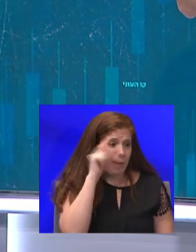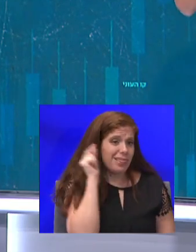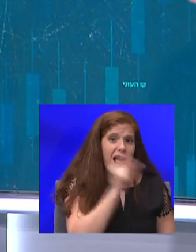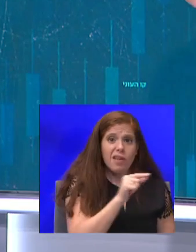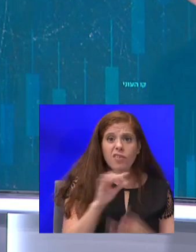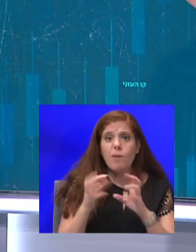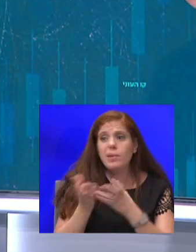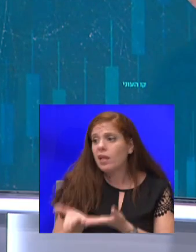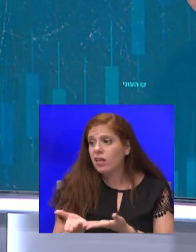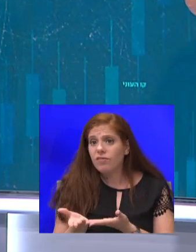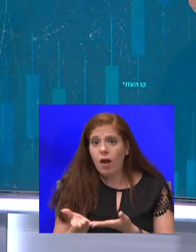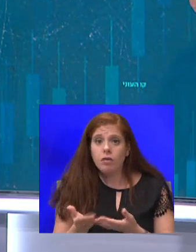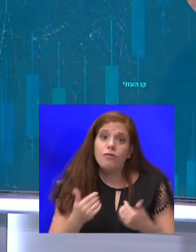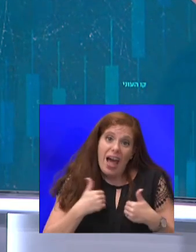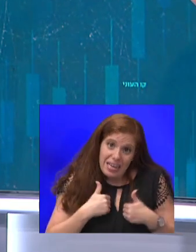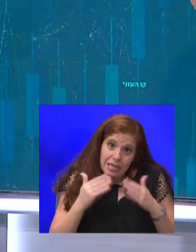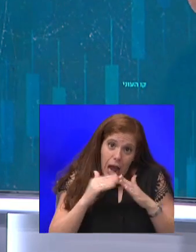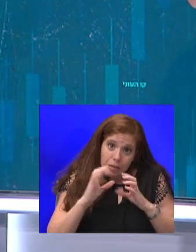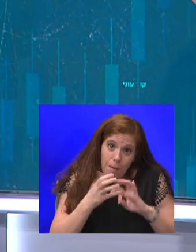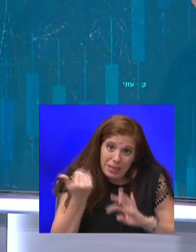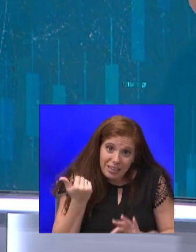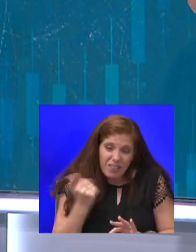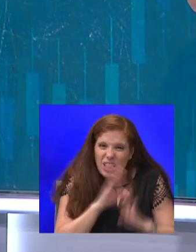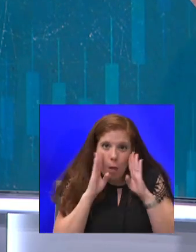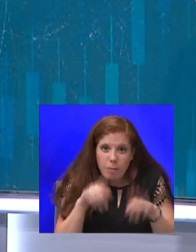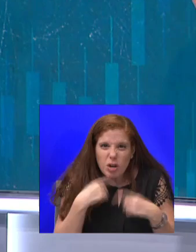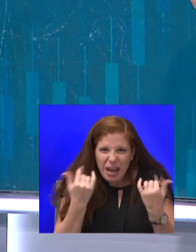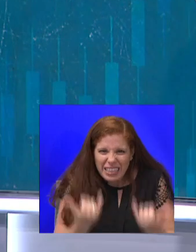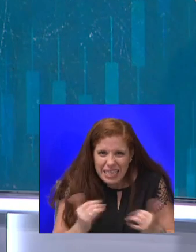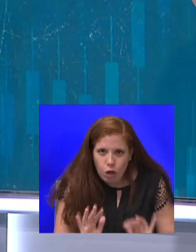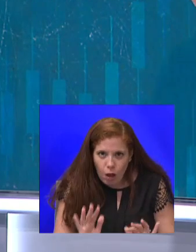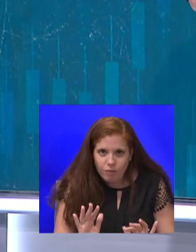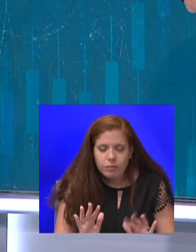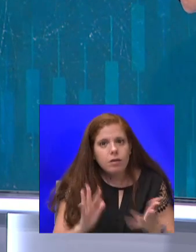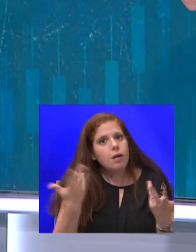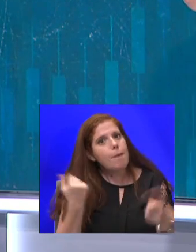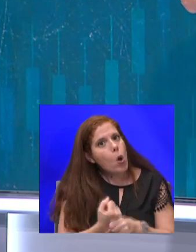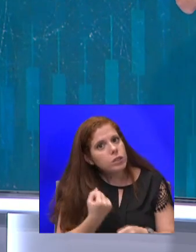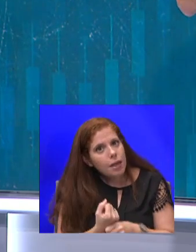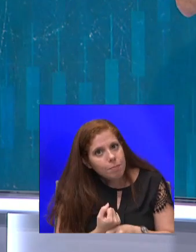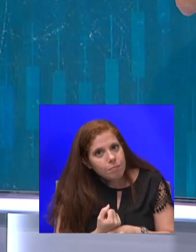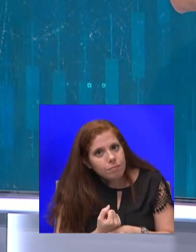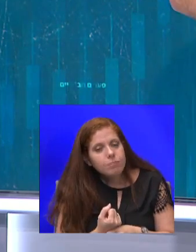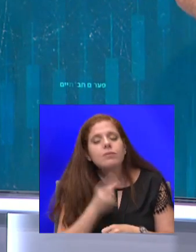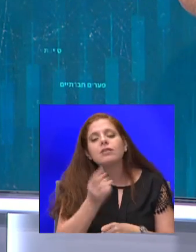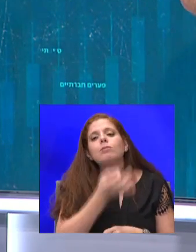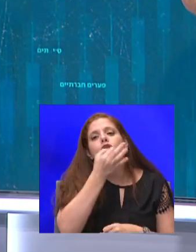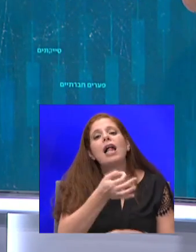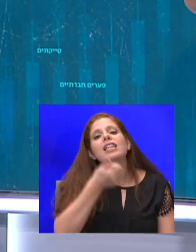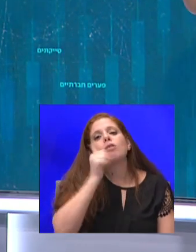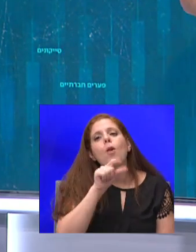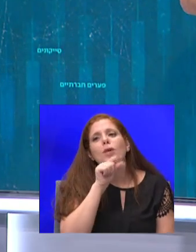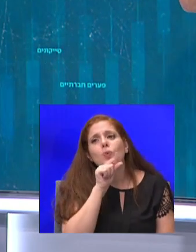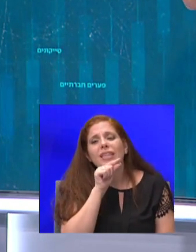תקווהי לשעבר, אני לא מאמין שהרגע אמרתי את זה. מה עושים? אז זה בדיוק מה ששאלתי בטוויטר אתמול. מה עשיתם? עזבתם את העיר?